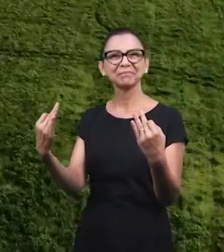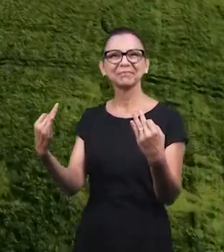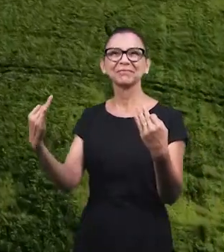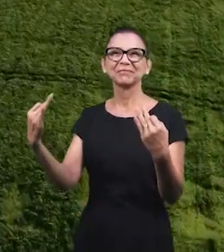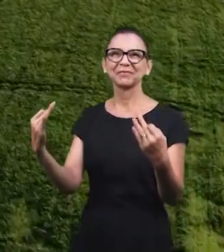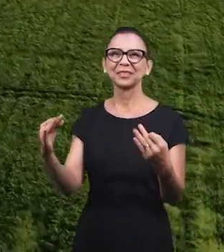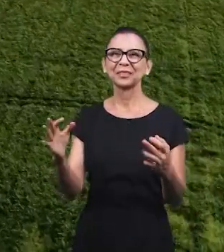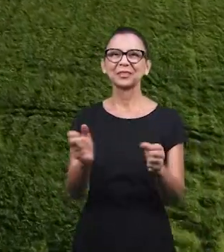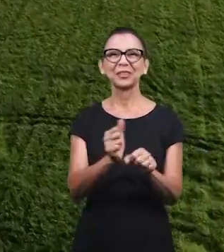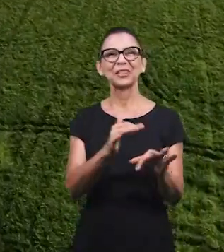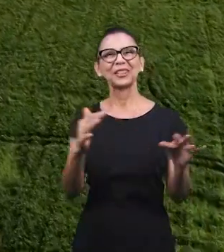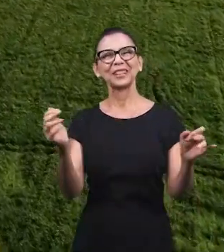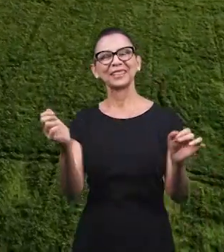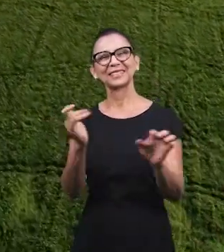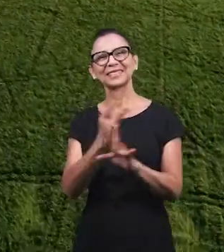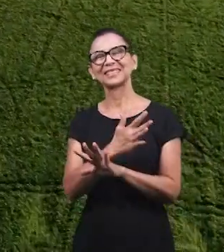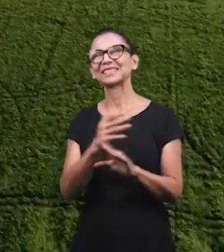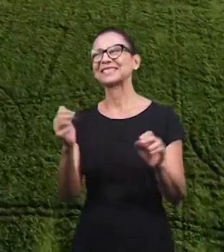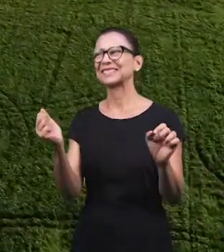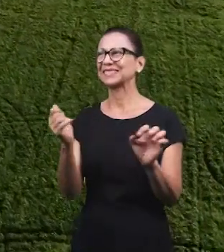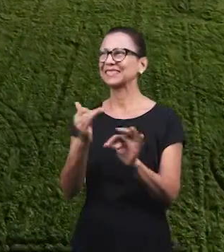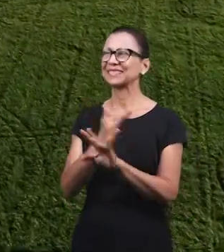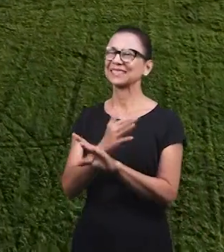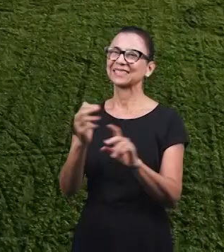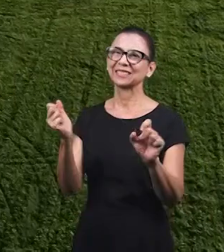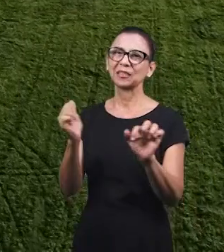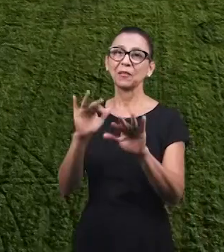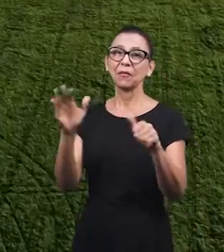Слава, слава Спасителю.